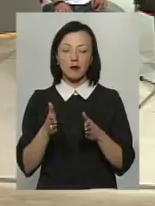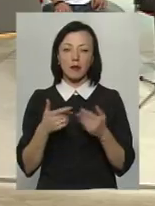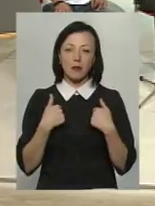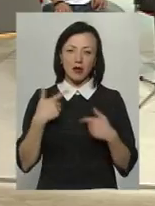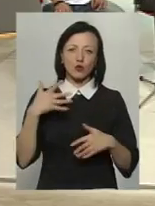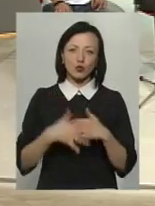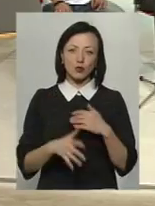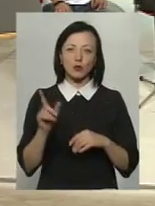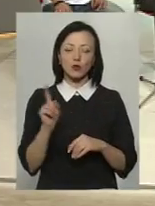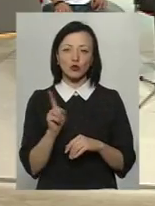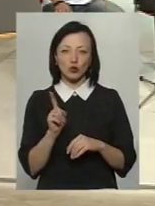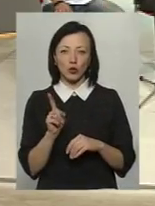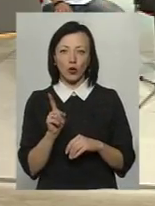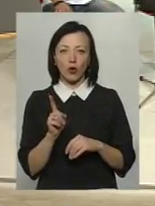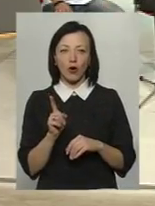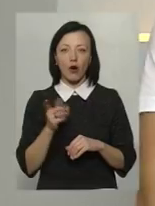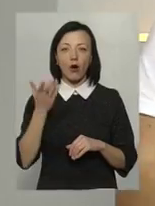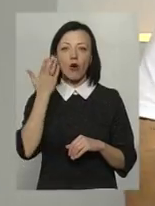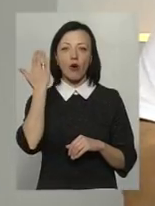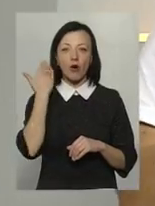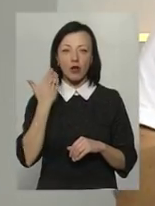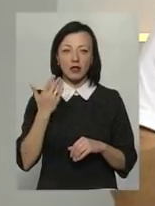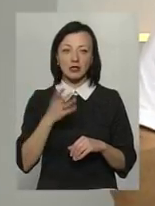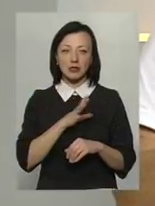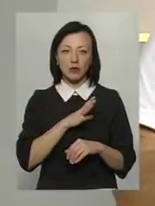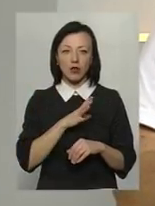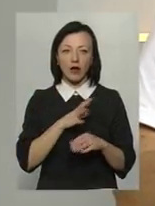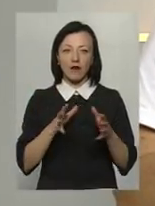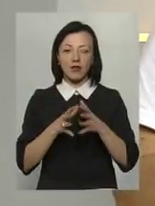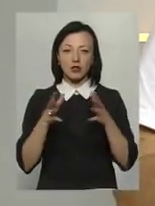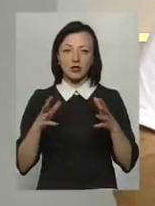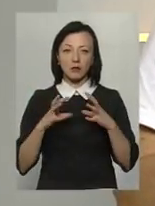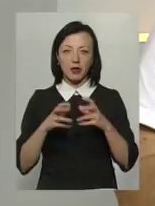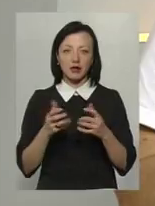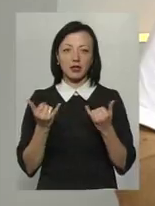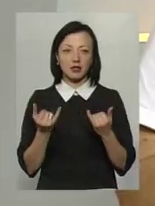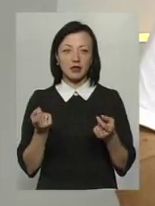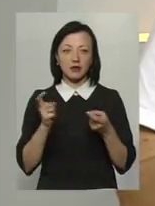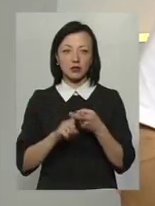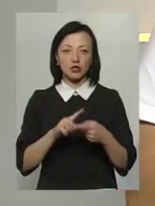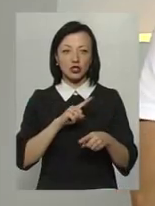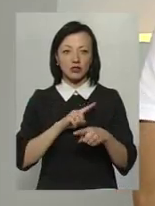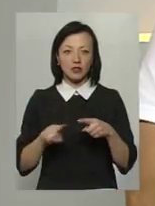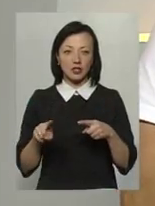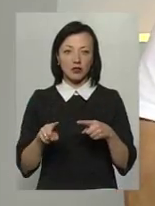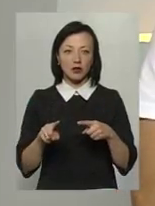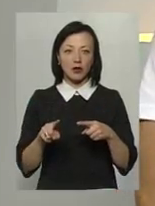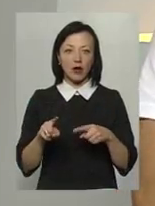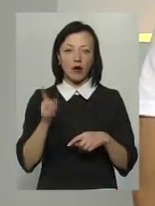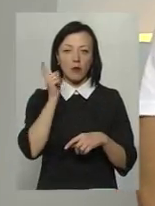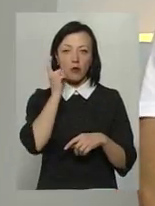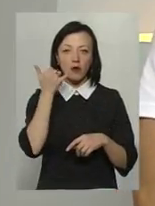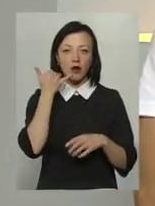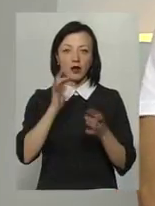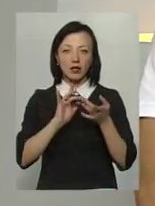всі розуміємо, що ми... Колись це була якась величезна така планета. Зараз в зв'язку з швидкістю мобільного зв'язку,